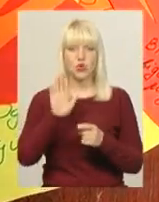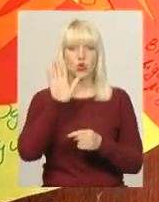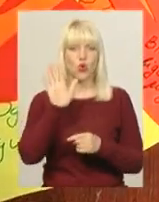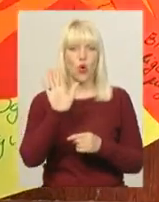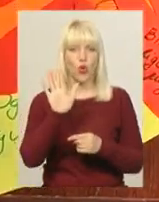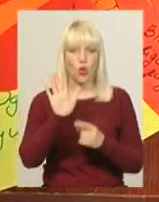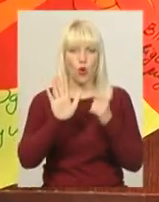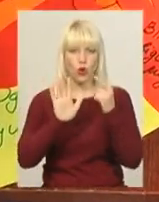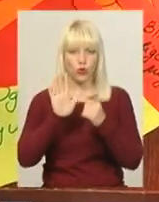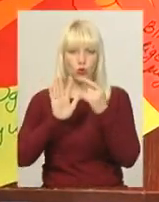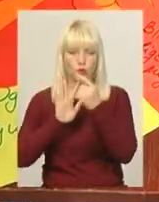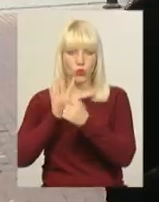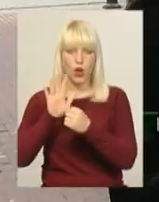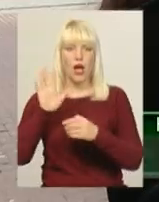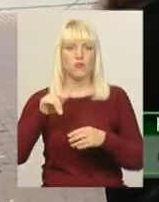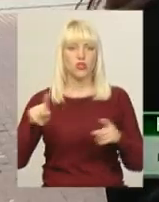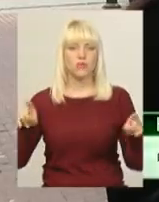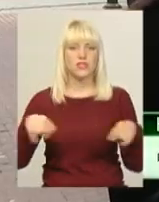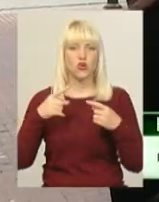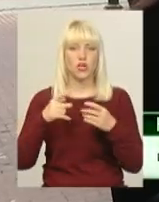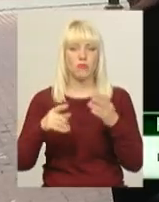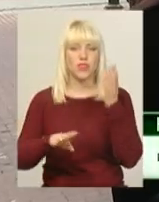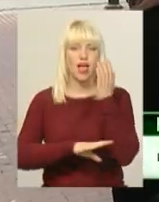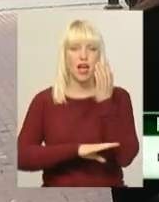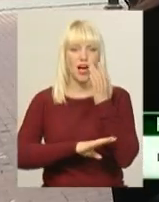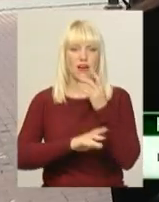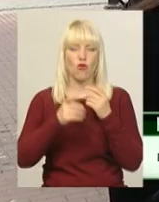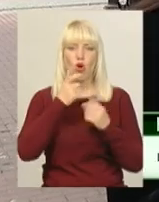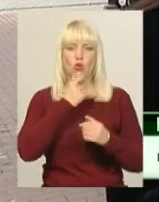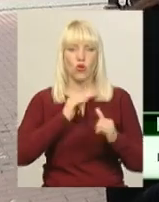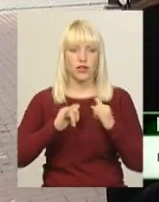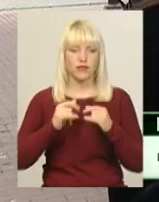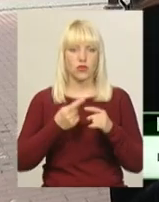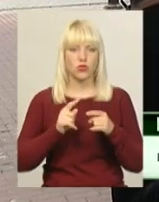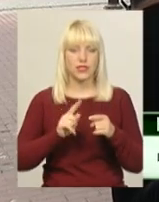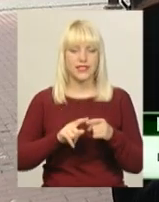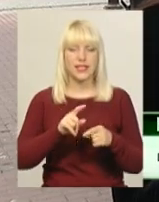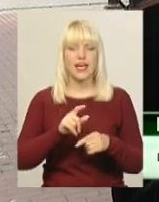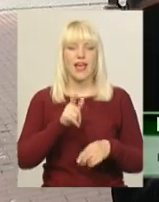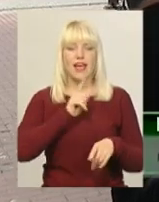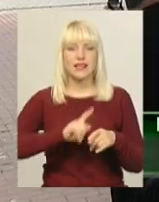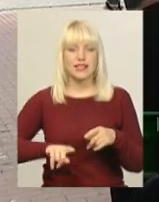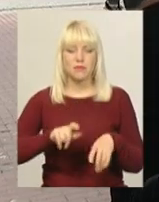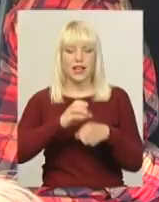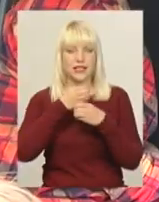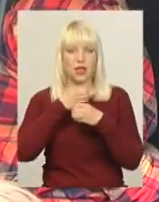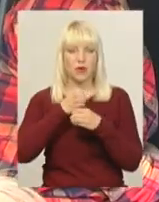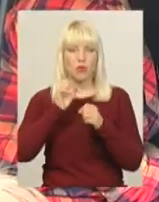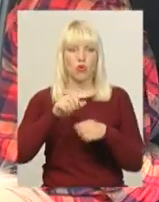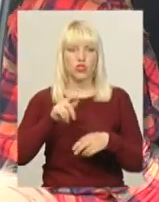організації дерево толерантності. У цій пересувній експрес-лабораторії, у ці бажаючі могли прийти тести на ВІЛ.